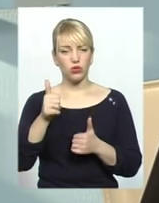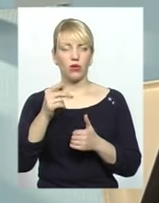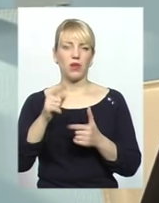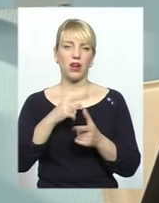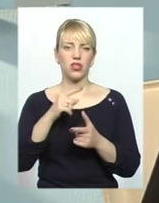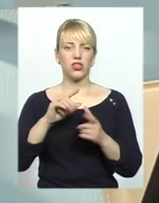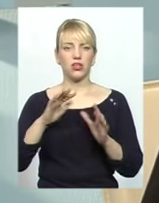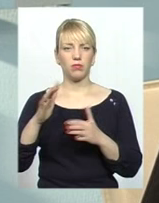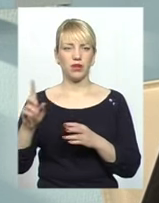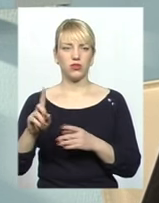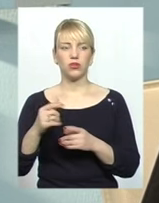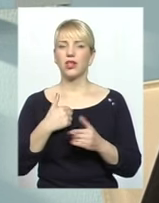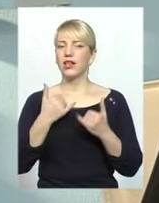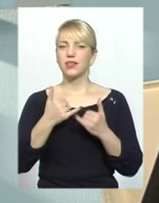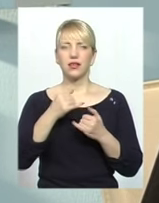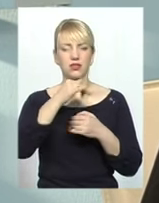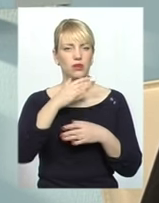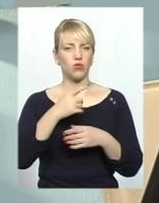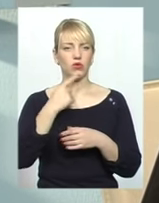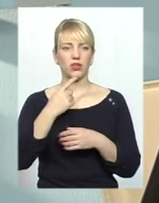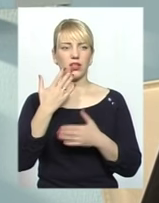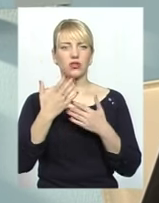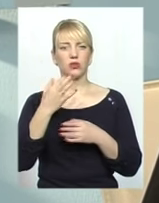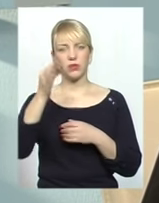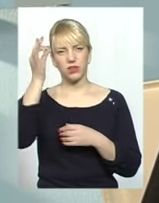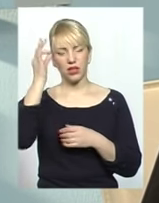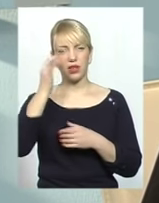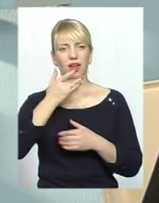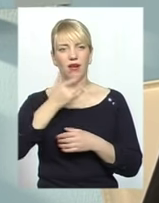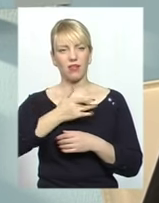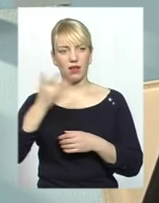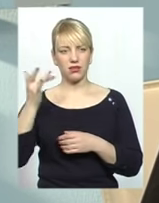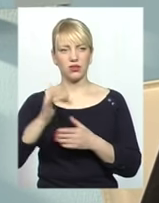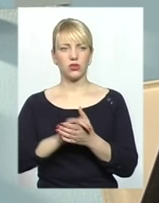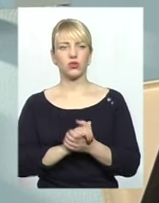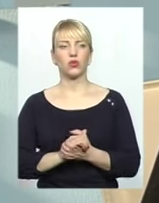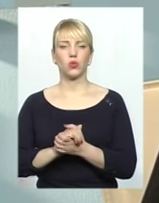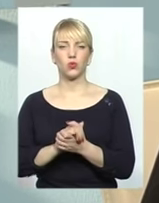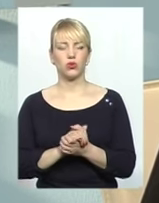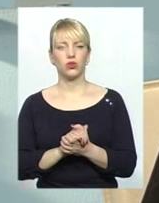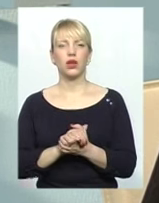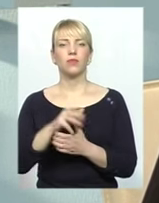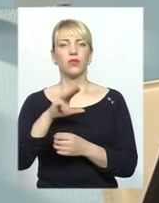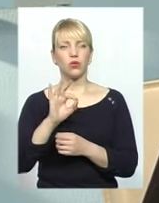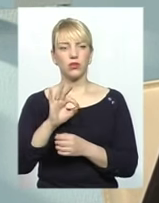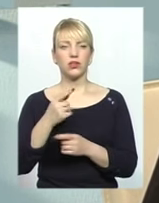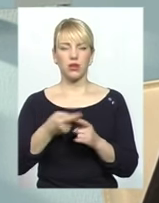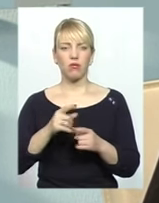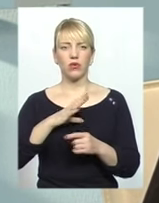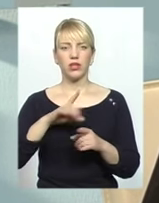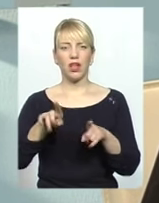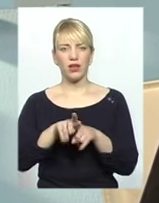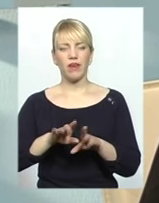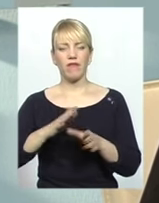зараз я не можу цього сказати, якщо це ми би згадували ще часи Радянського Союзу, ну, це були такі